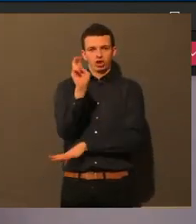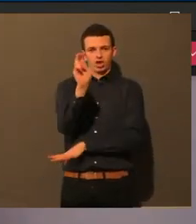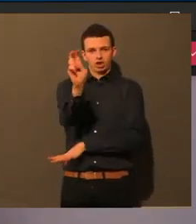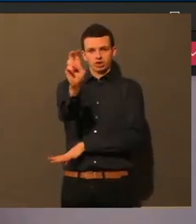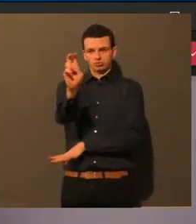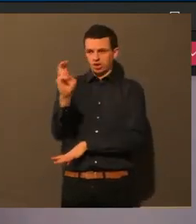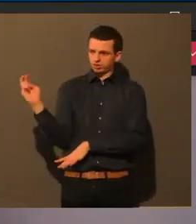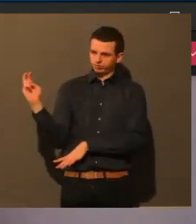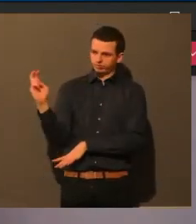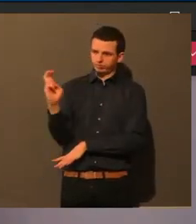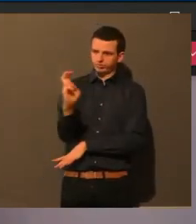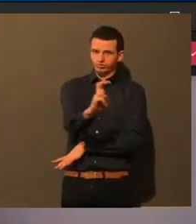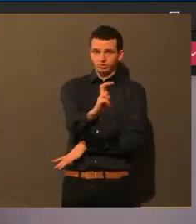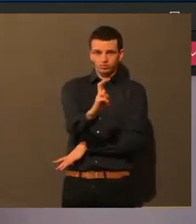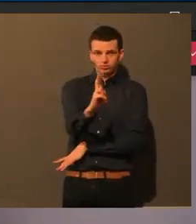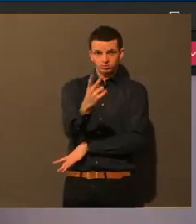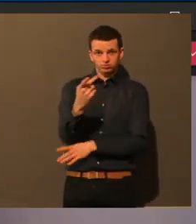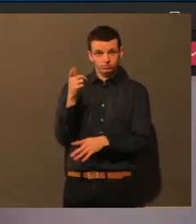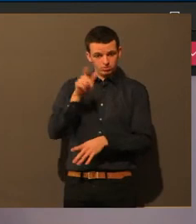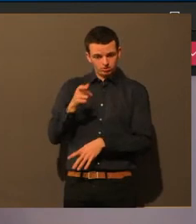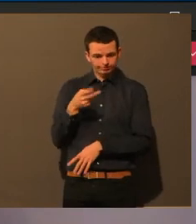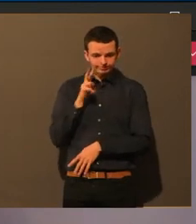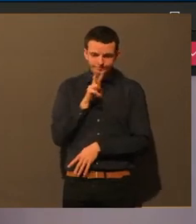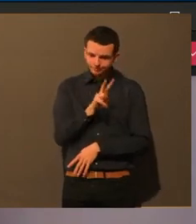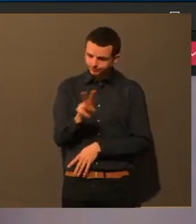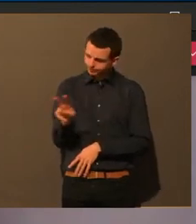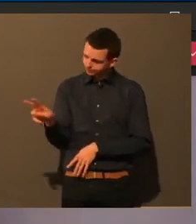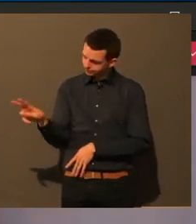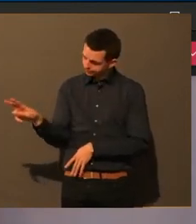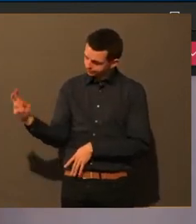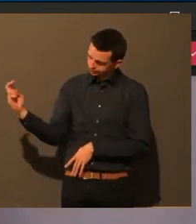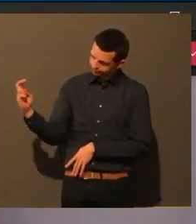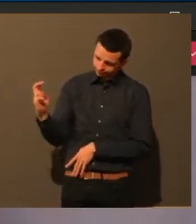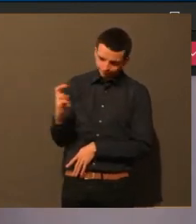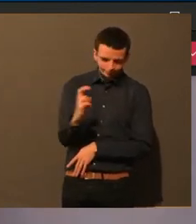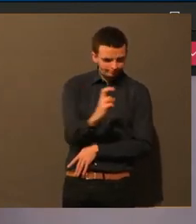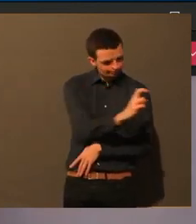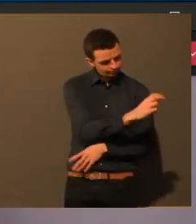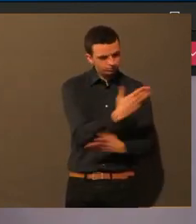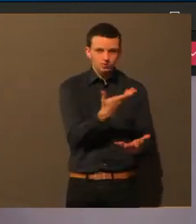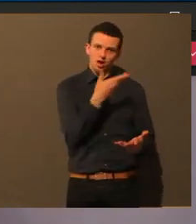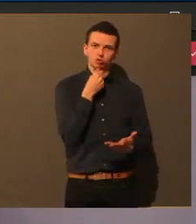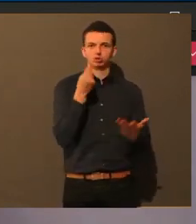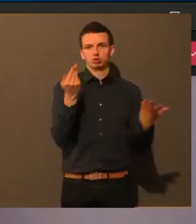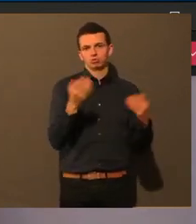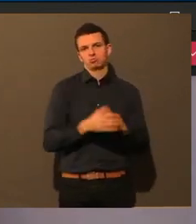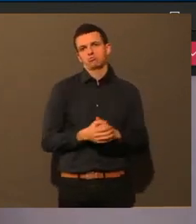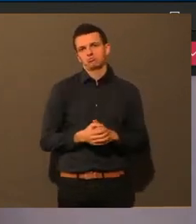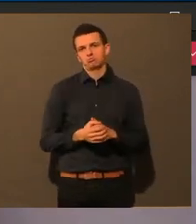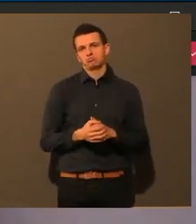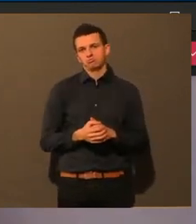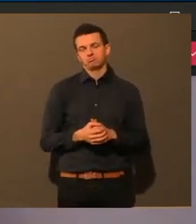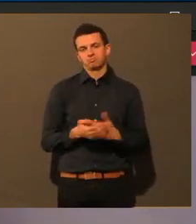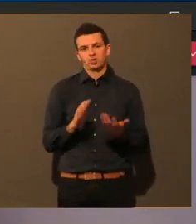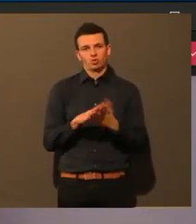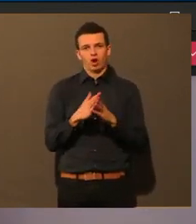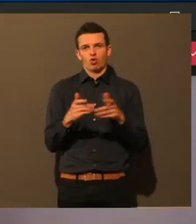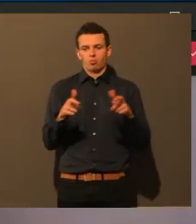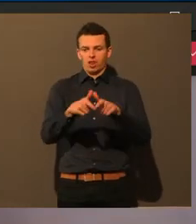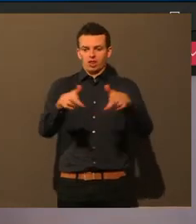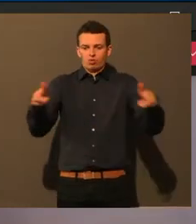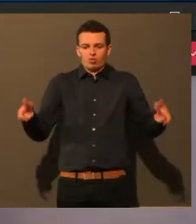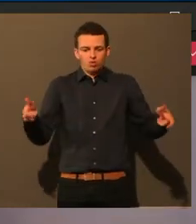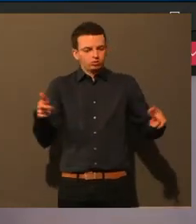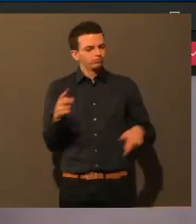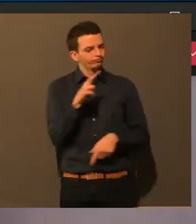ganz gut ankommen für die, die nicht beschenkt werden oder die Kinder, wenn sie sich auf den Balkon stellen und da runterschauen und der Augsburger Weihnachtsbus fährt vorbei. Aber wie gesagt,